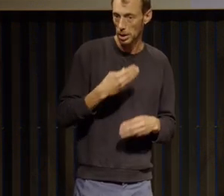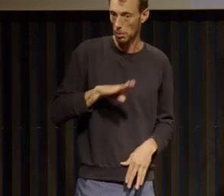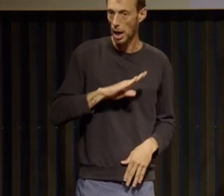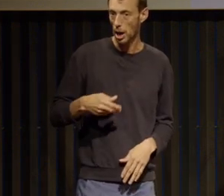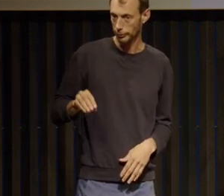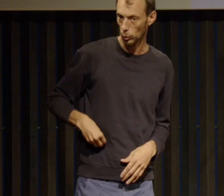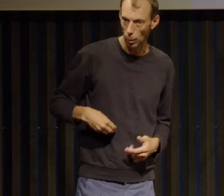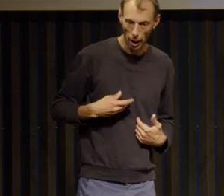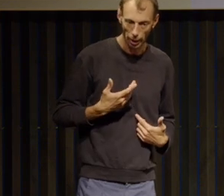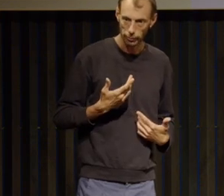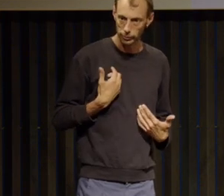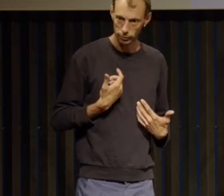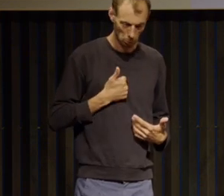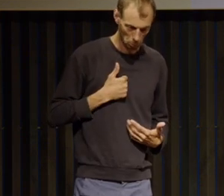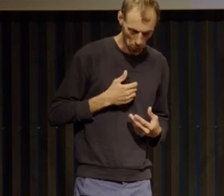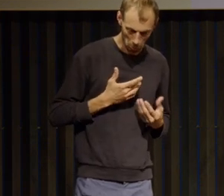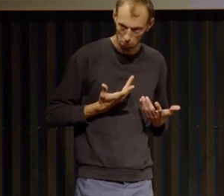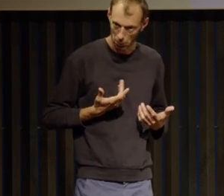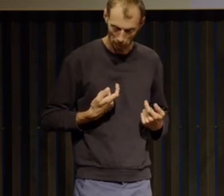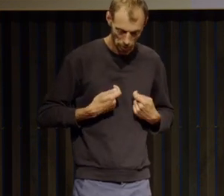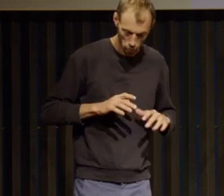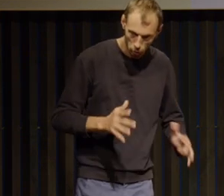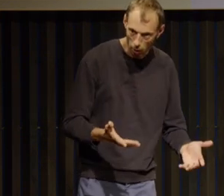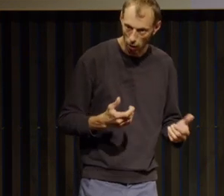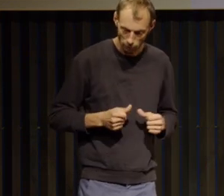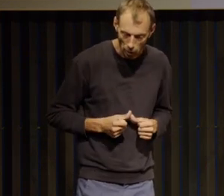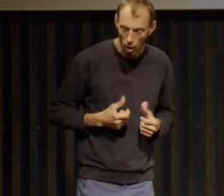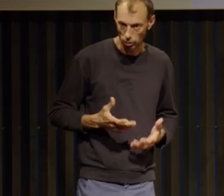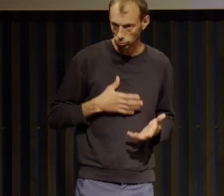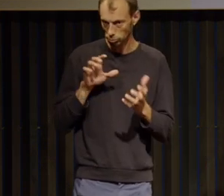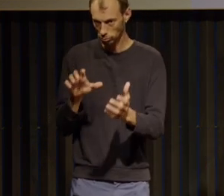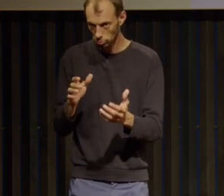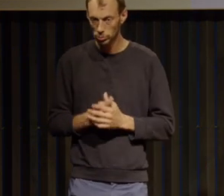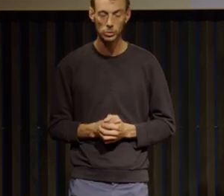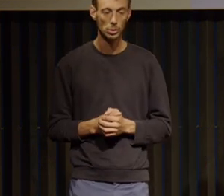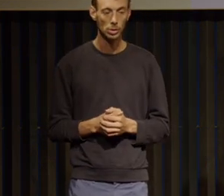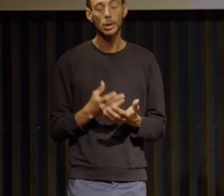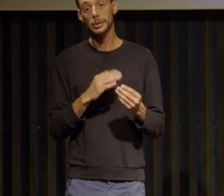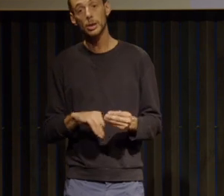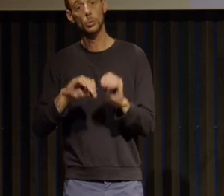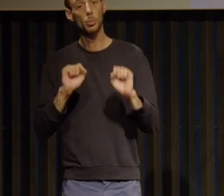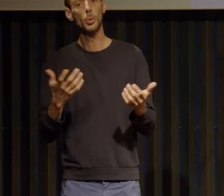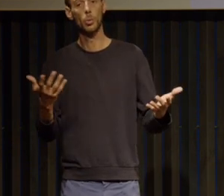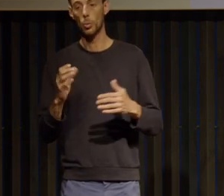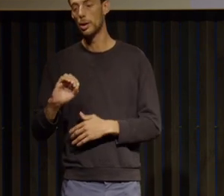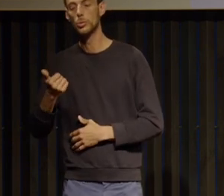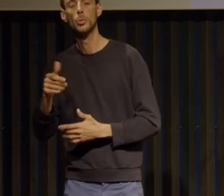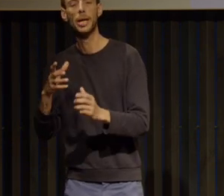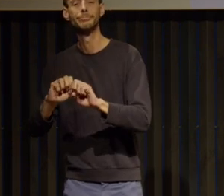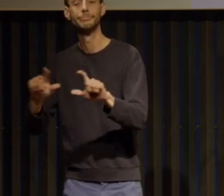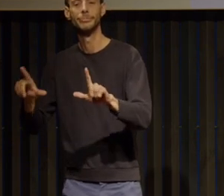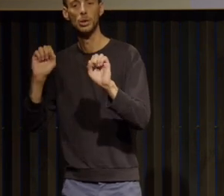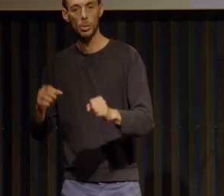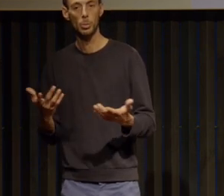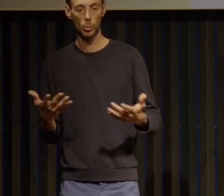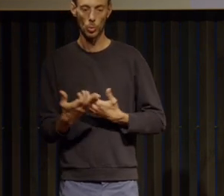et des outils numériques aussi par exemple des méditations guidées il y en a trois notamment dans les moments où c'est vraiment